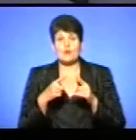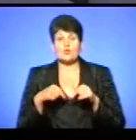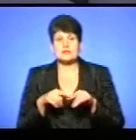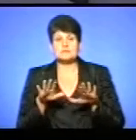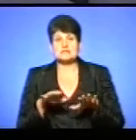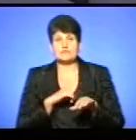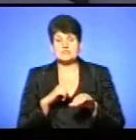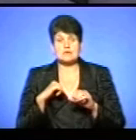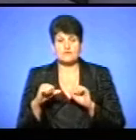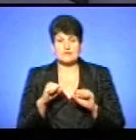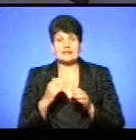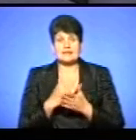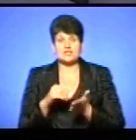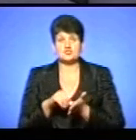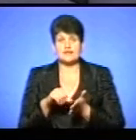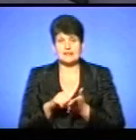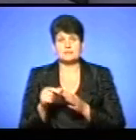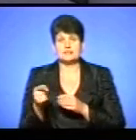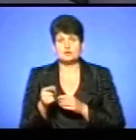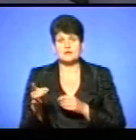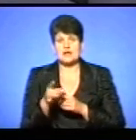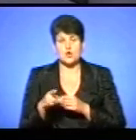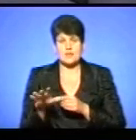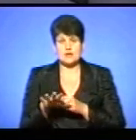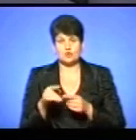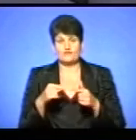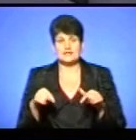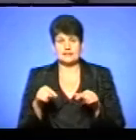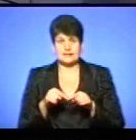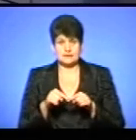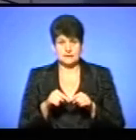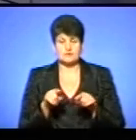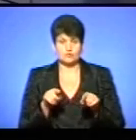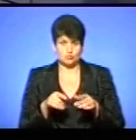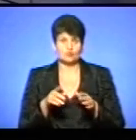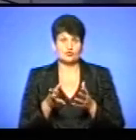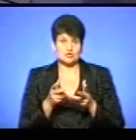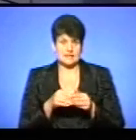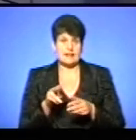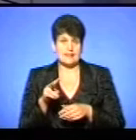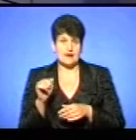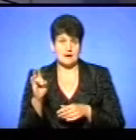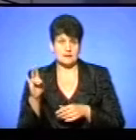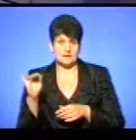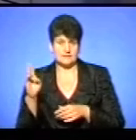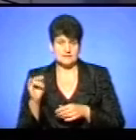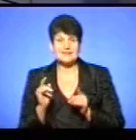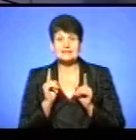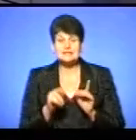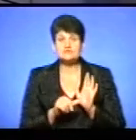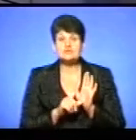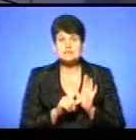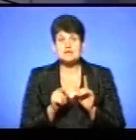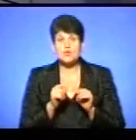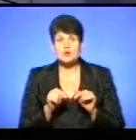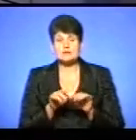самоврядування, які є членами Тернопільського оригінального відділення, в тому числі у Тланівці, які виступали, тільки в 6 органів місцевого